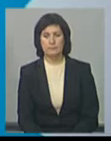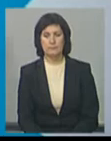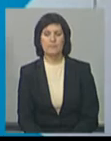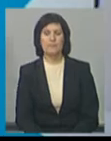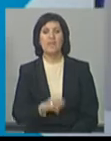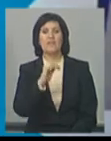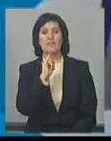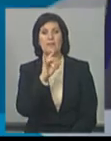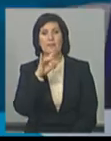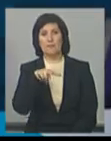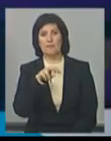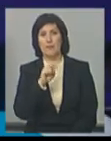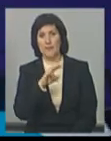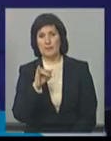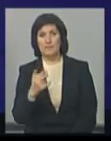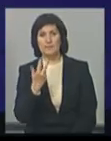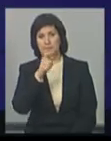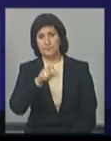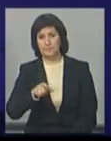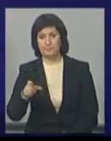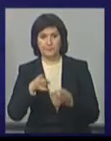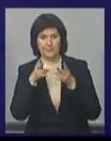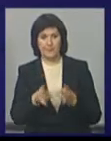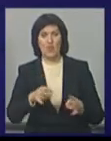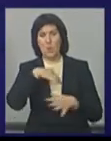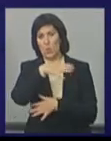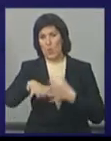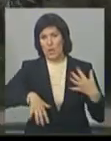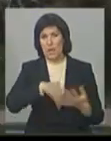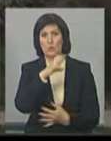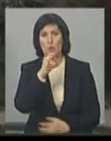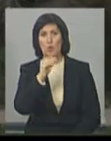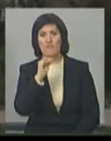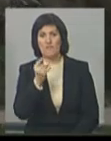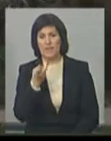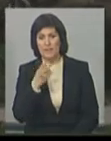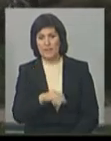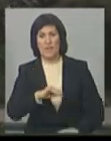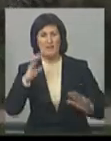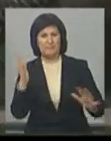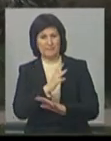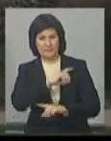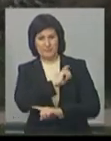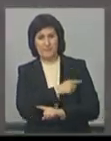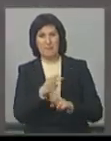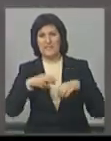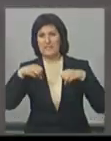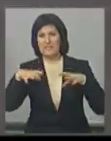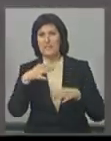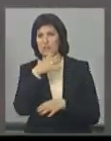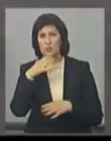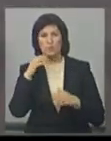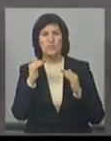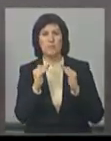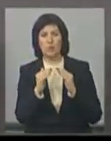В Ірландії троє людей стали жертвами урагану Офелії. Стихія обрушилася на острів напередодні. Без світла сотні тисяч будинків. Не